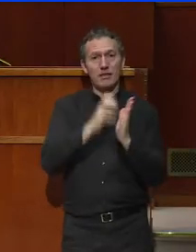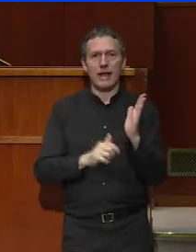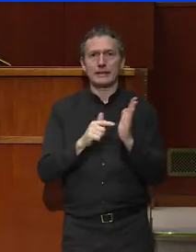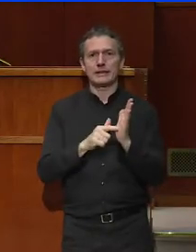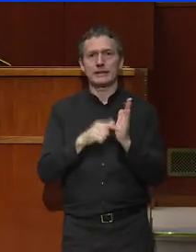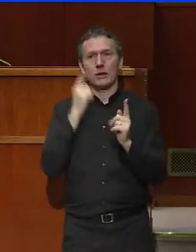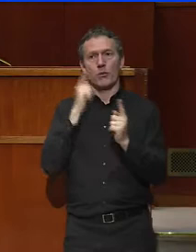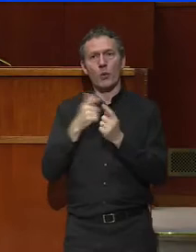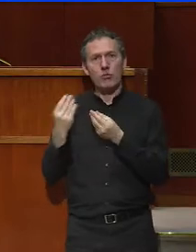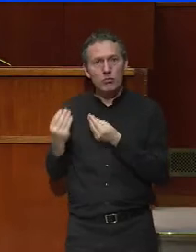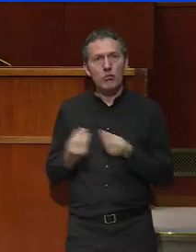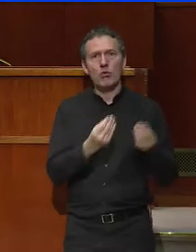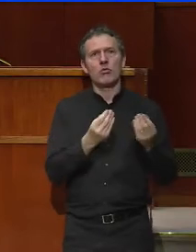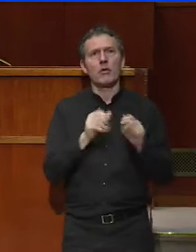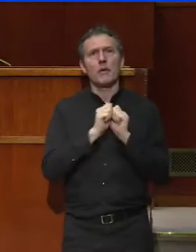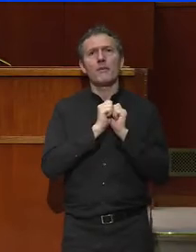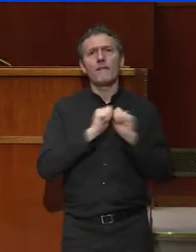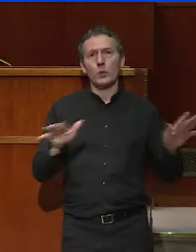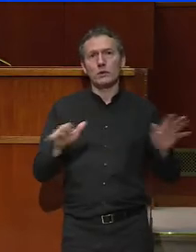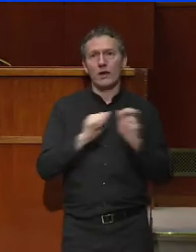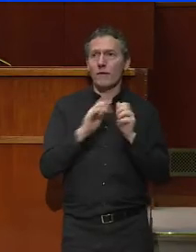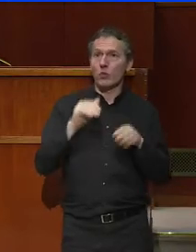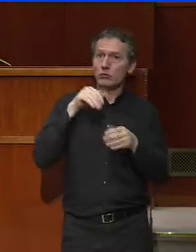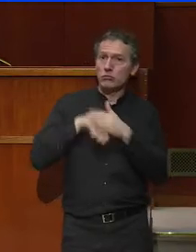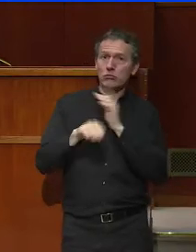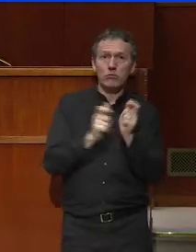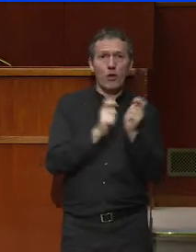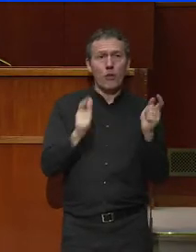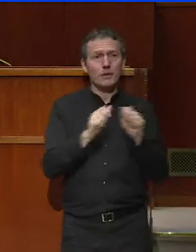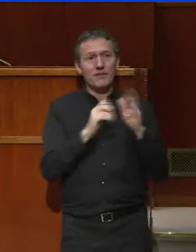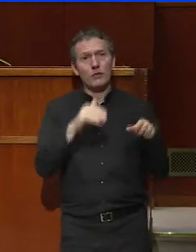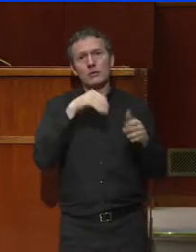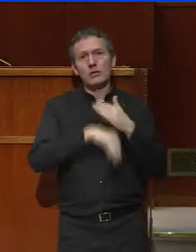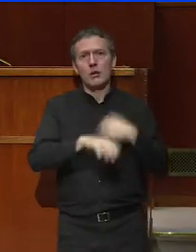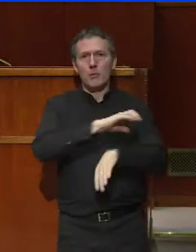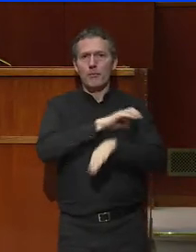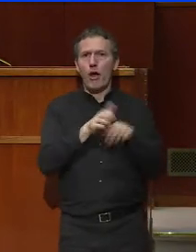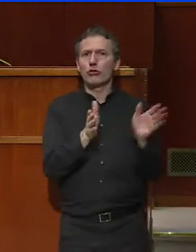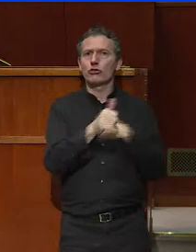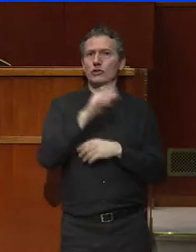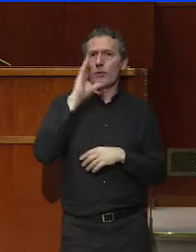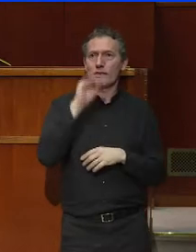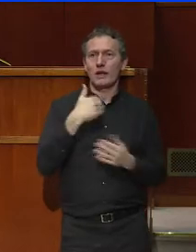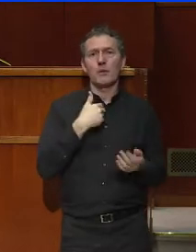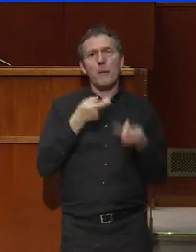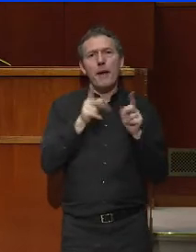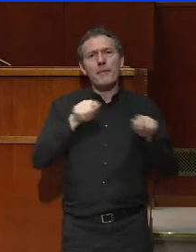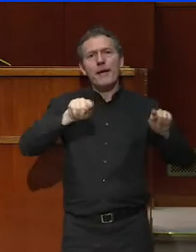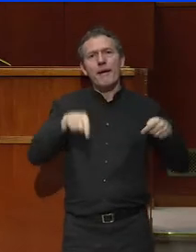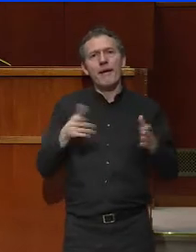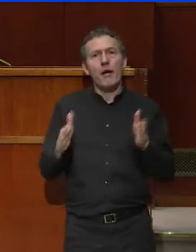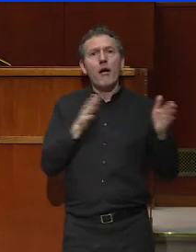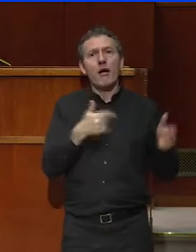stimuler et à le diffuser dans l'entreprise et dans les branches. Permettez-moi à cet égard de souligner l